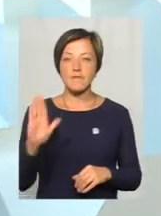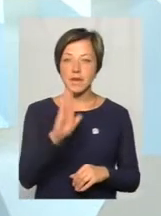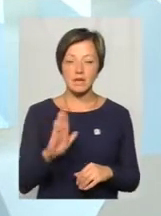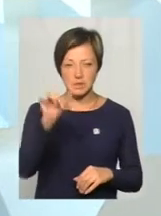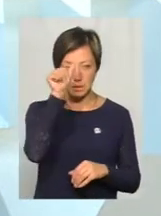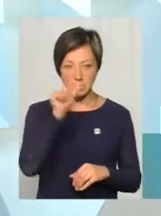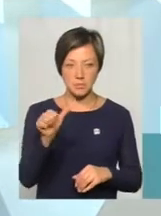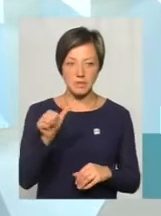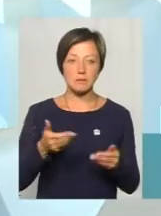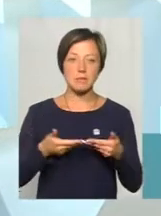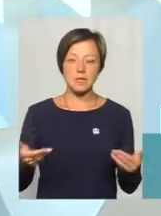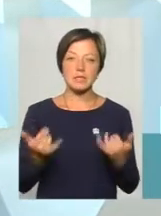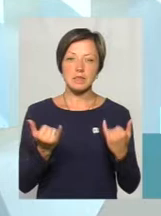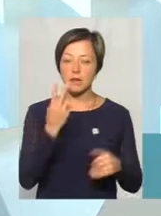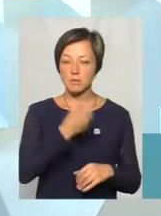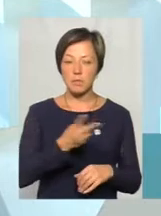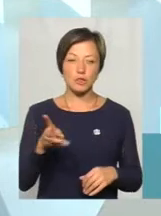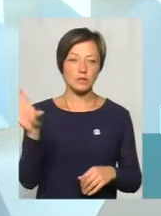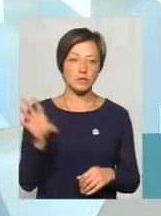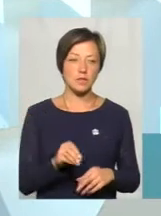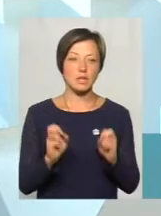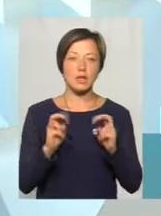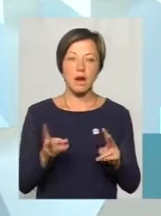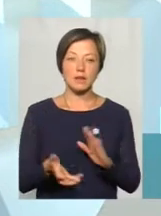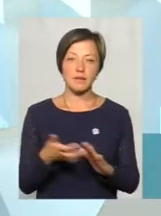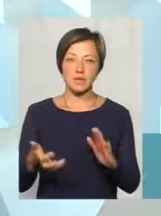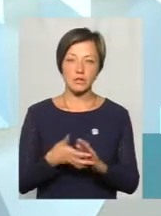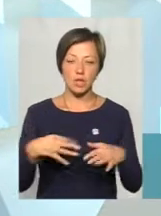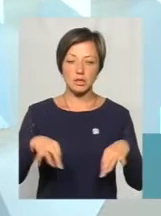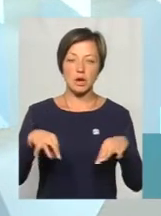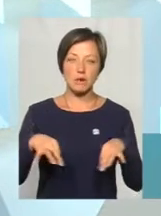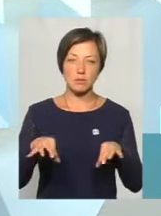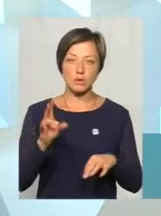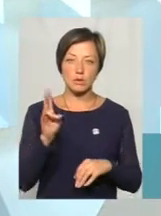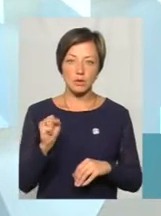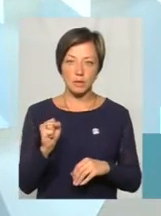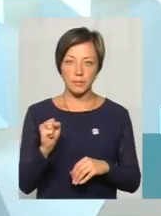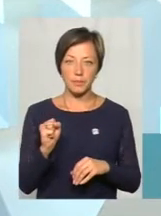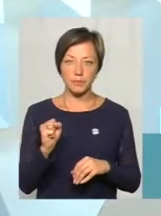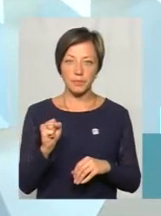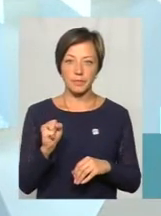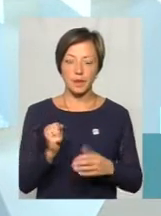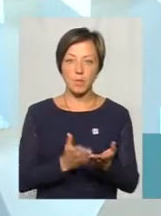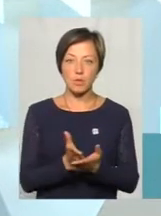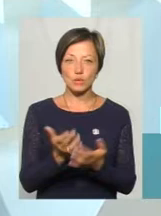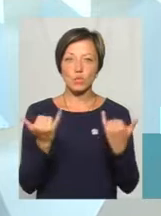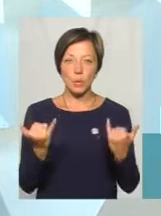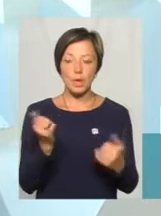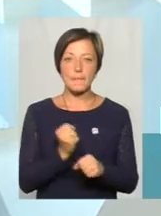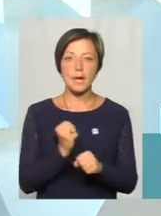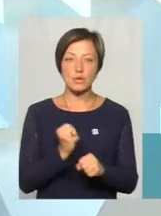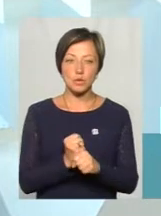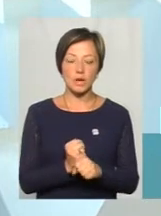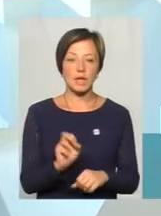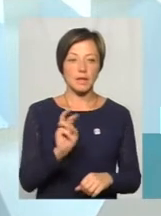місяць ми зараз бачимо всі, як не вистачає транспорта на маршрутах. Сьогодні працює